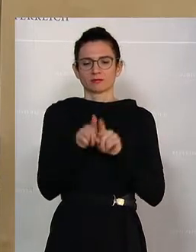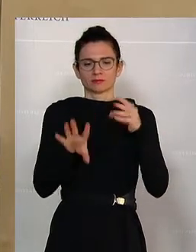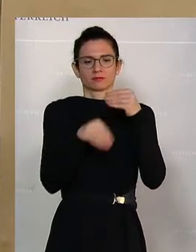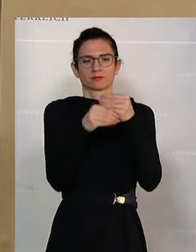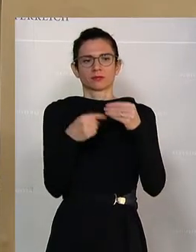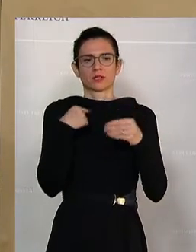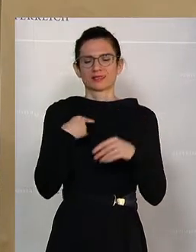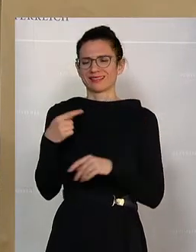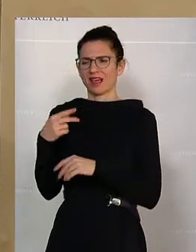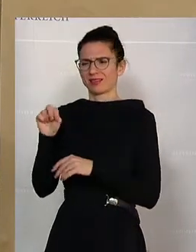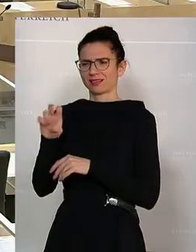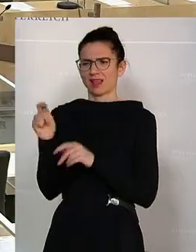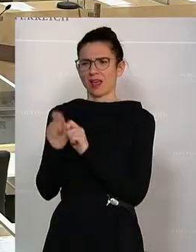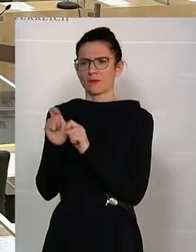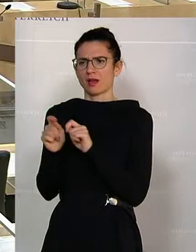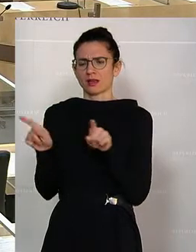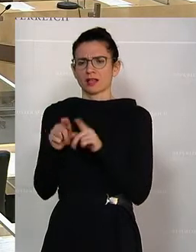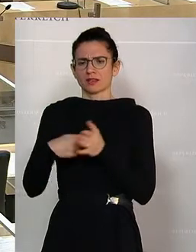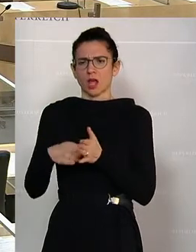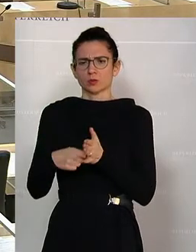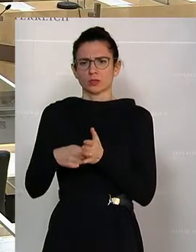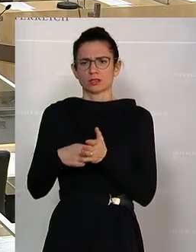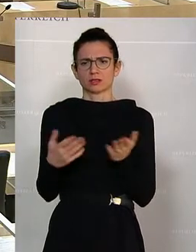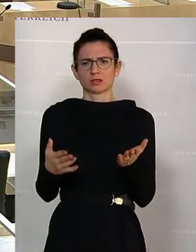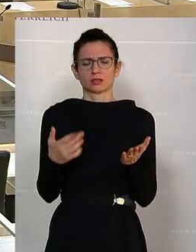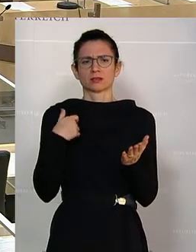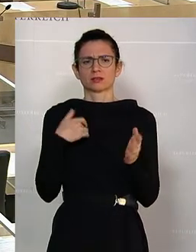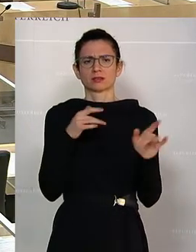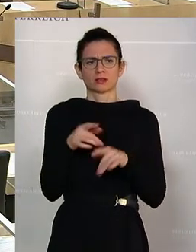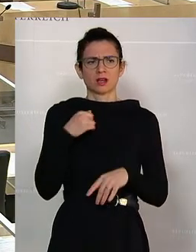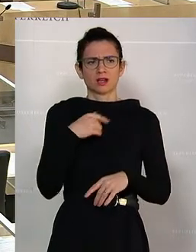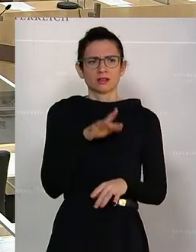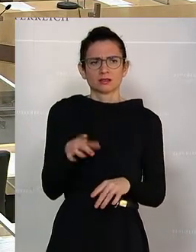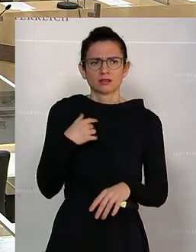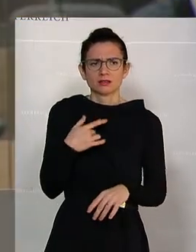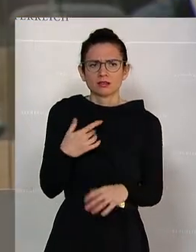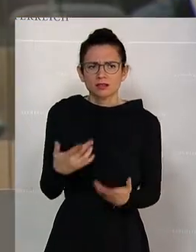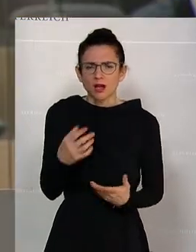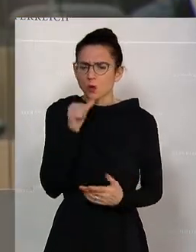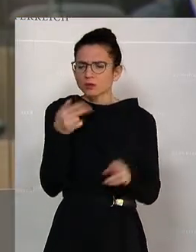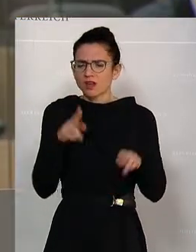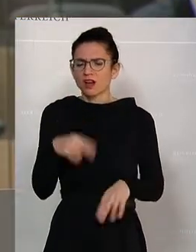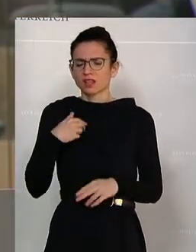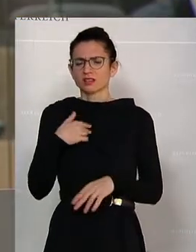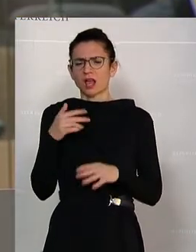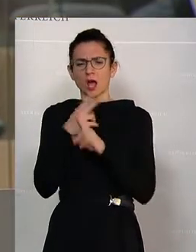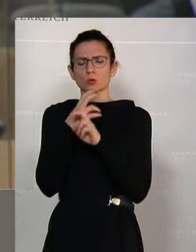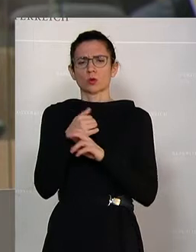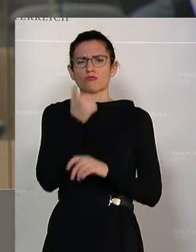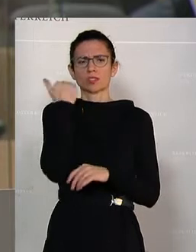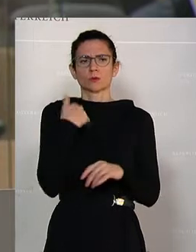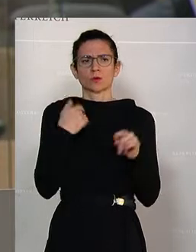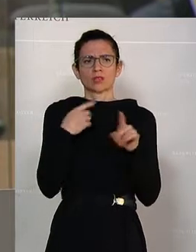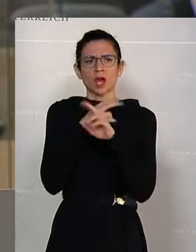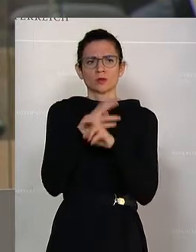Bundeskanzler Nehammer ganz in der Kohl-Doktrin verhaftet, das Unrecht der Austrofaschisten und verwies auf den Austro